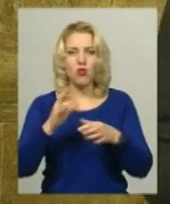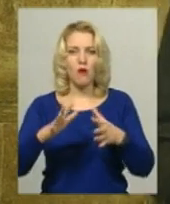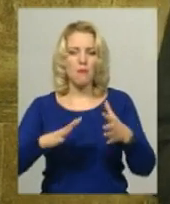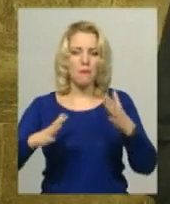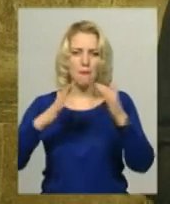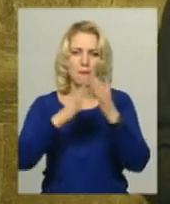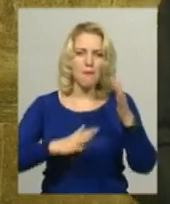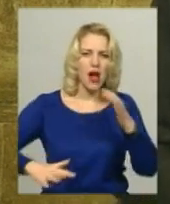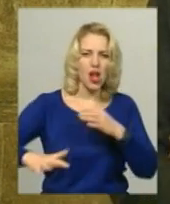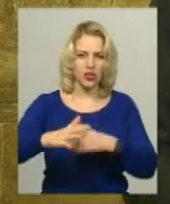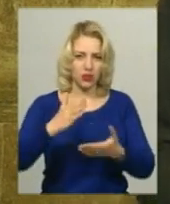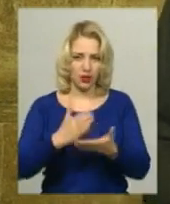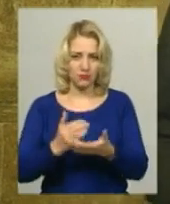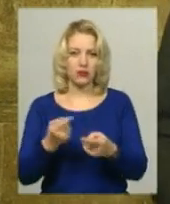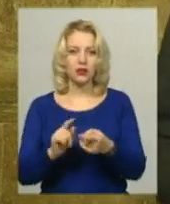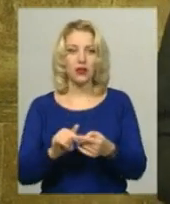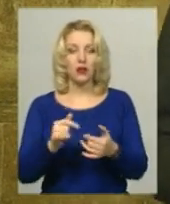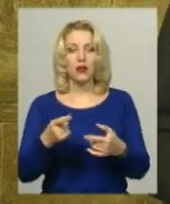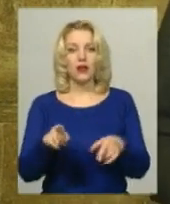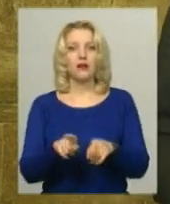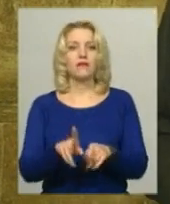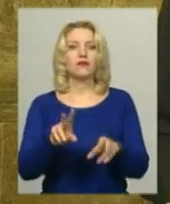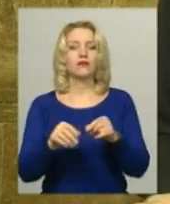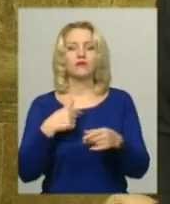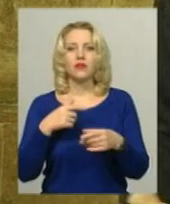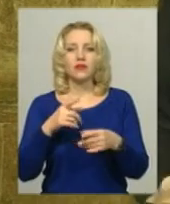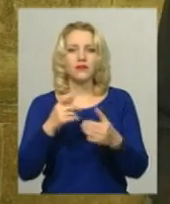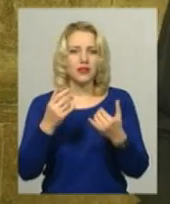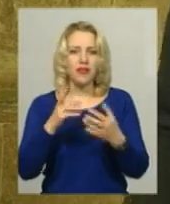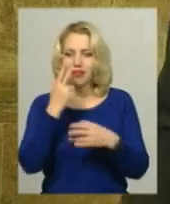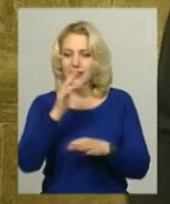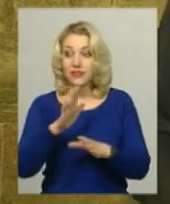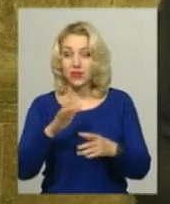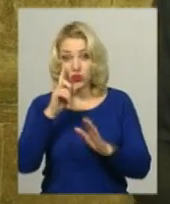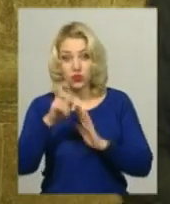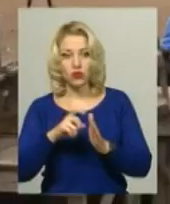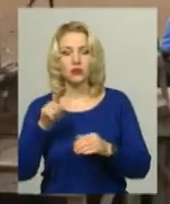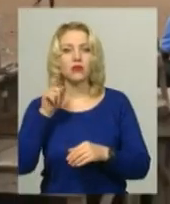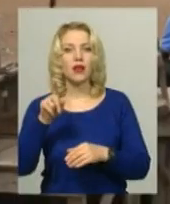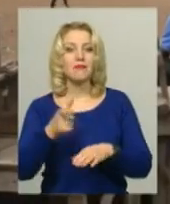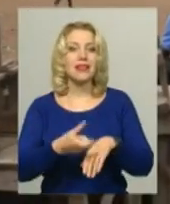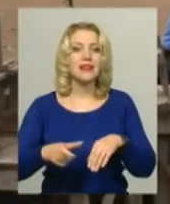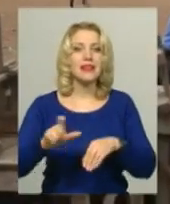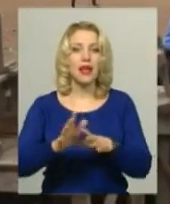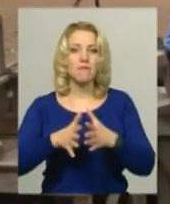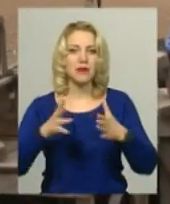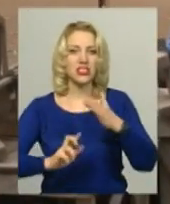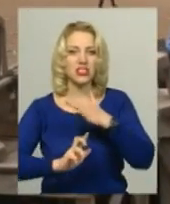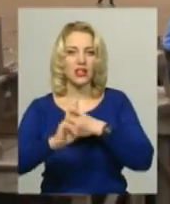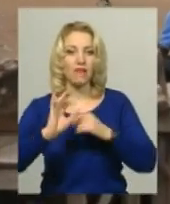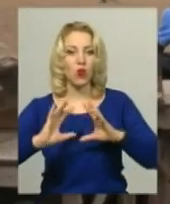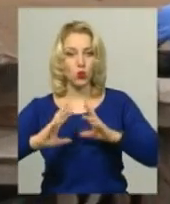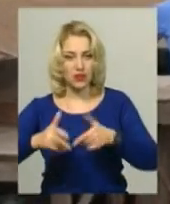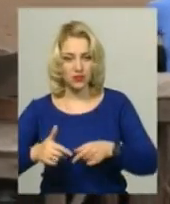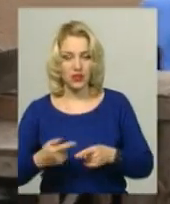І це було досить так, ну, незвично дізнатися, що саме там найбільша церква в світі. Про Україну в Африці знають